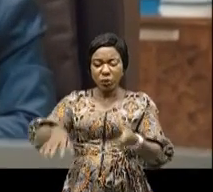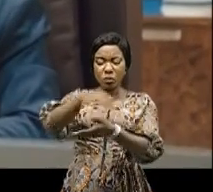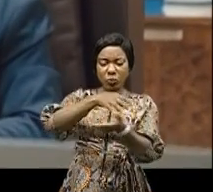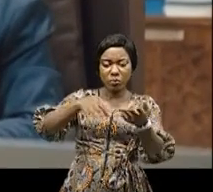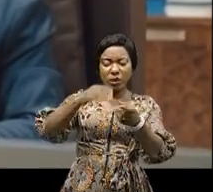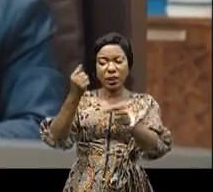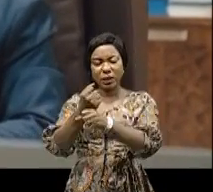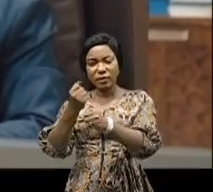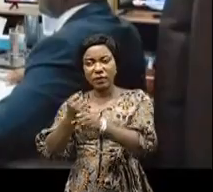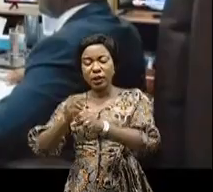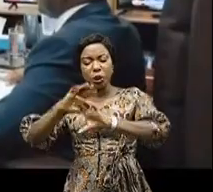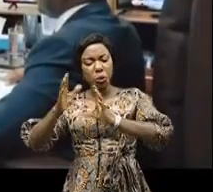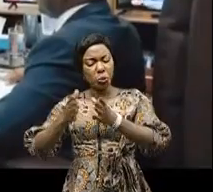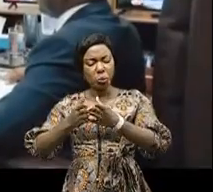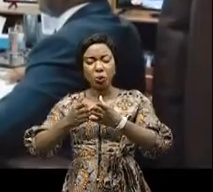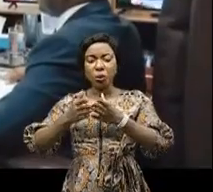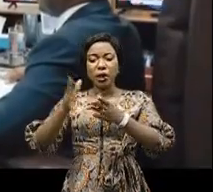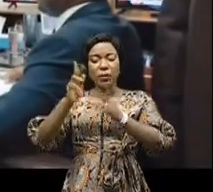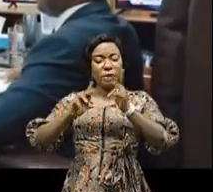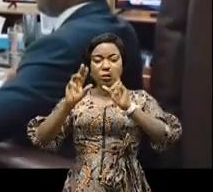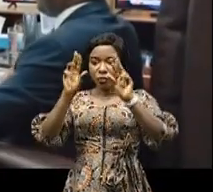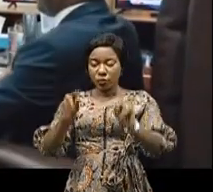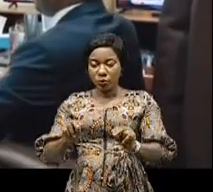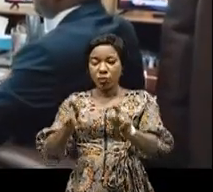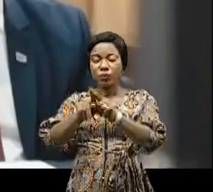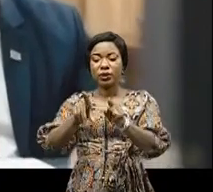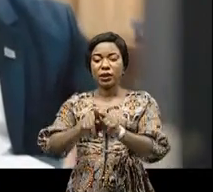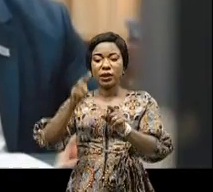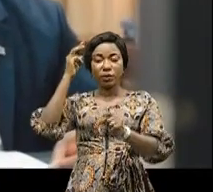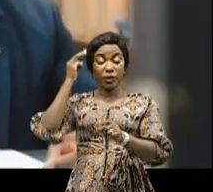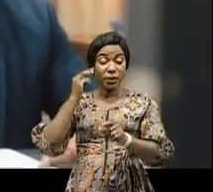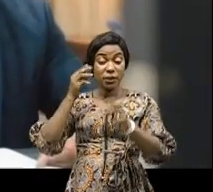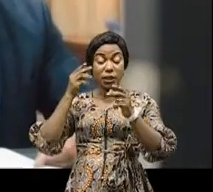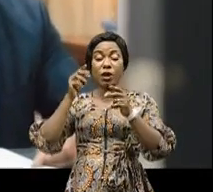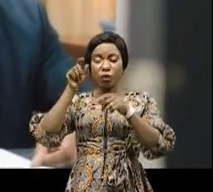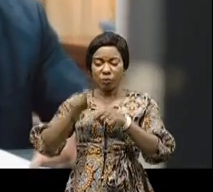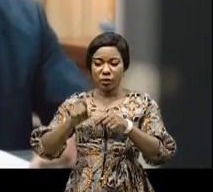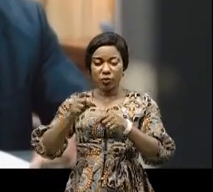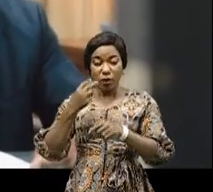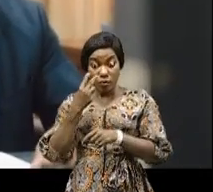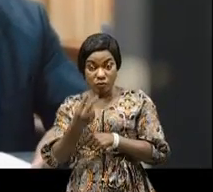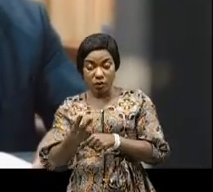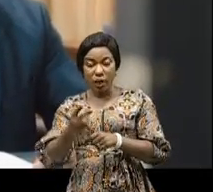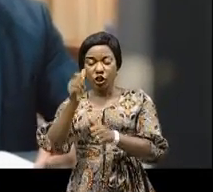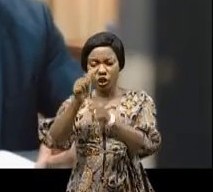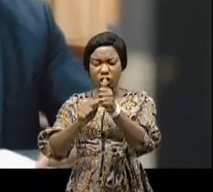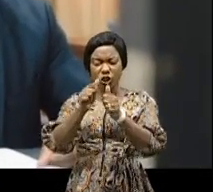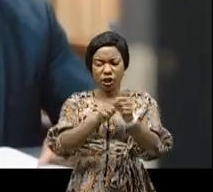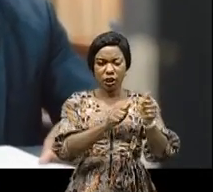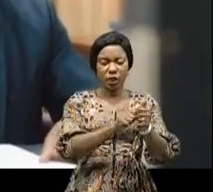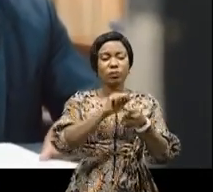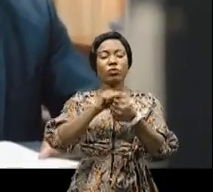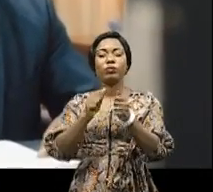fonctionnements des institutions. Les ministres ont été chargés d'y veiller chacun en ce qu'il concerne dans son secteur.